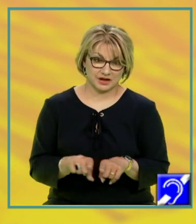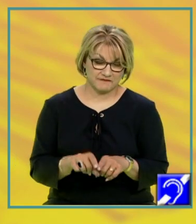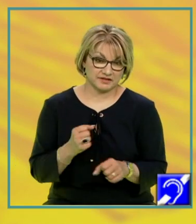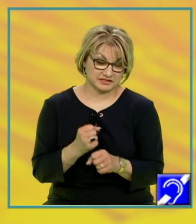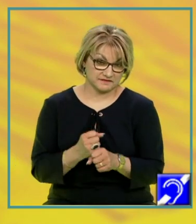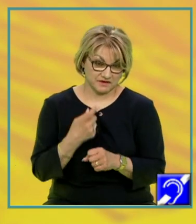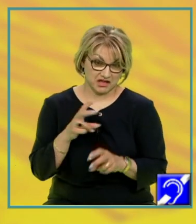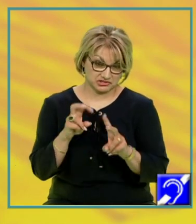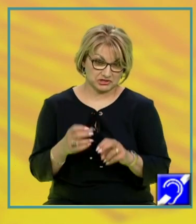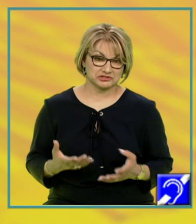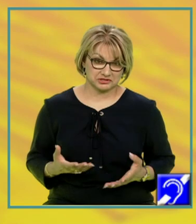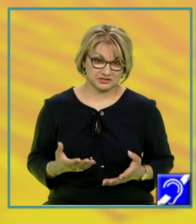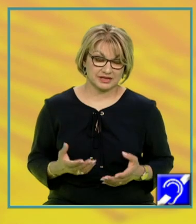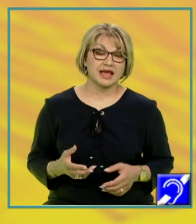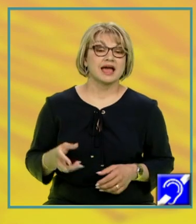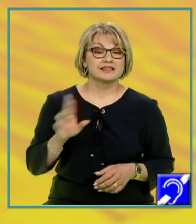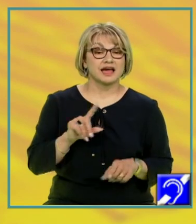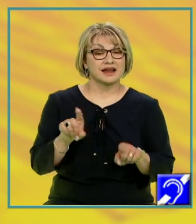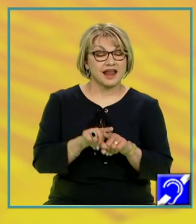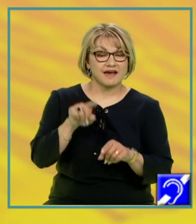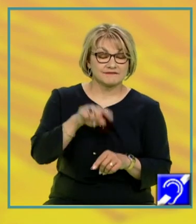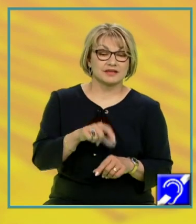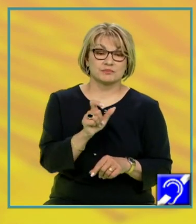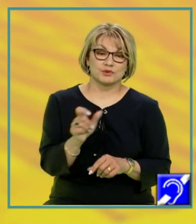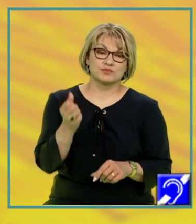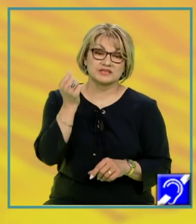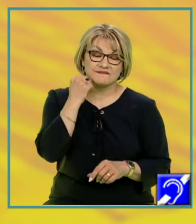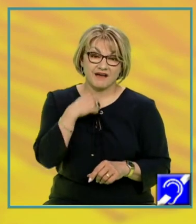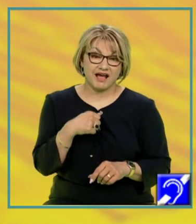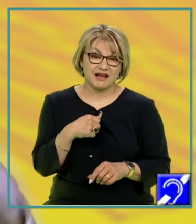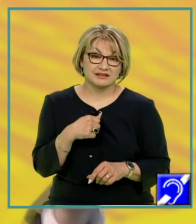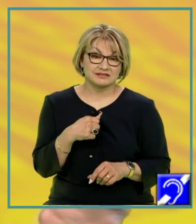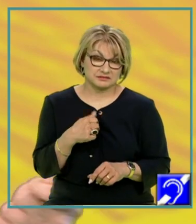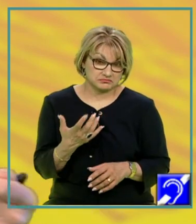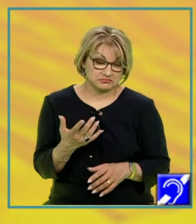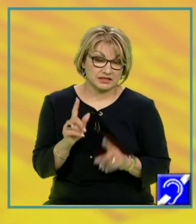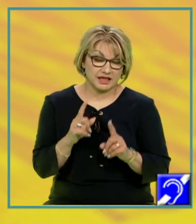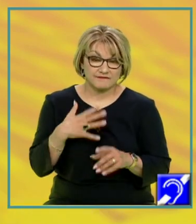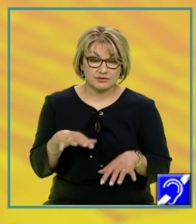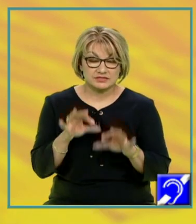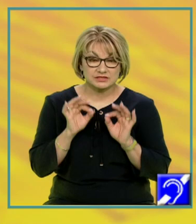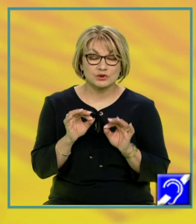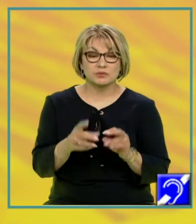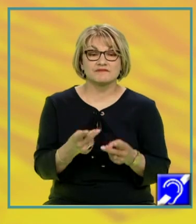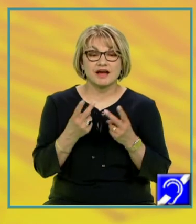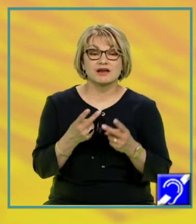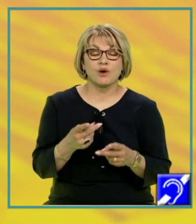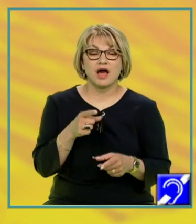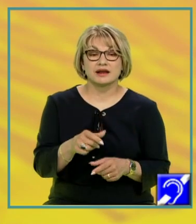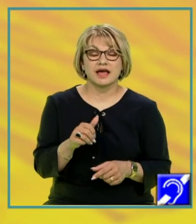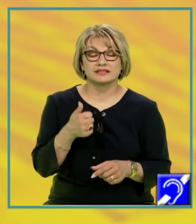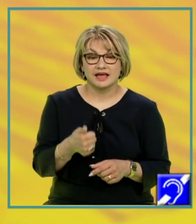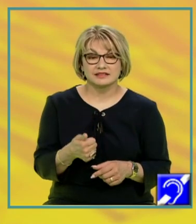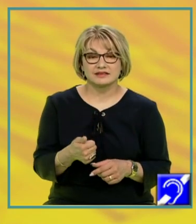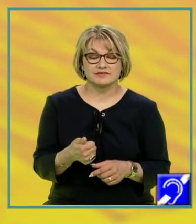și propozițiile false. A stabili valoarea de adevăr a unei propoziții nu înseamnă a descoperi că este adevărată, înseamnă a stabili dacă este